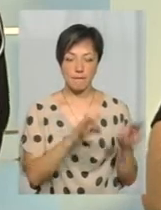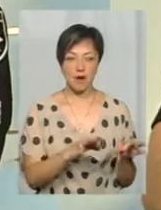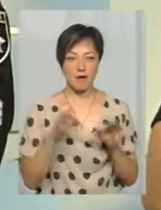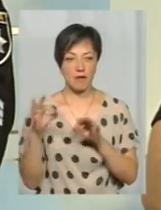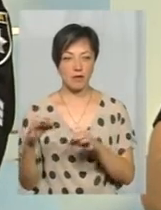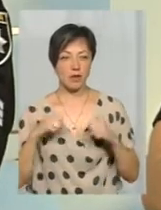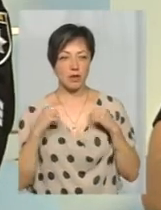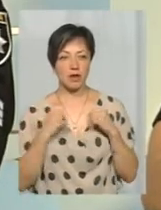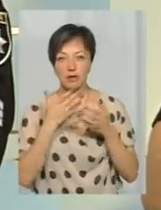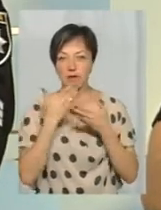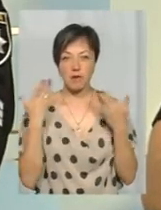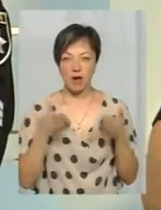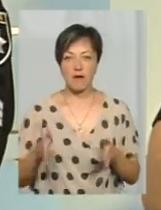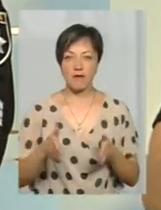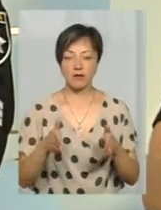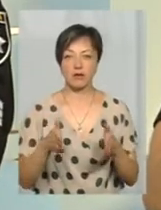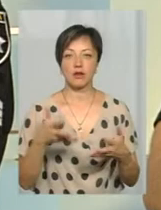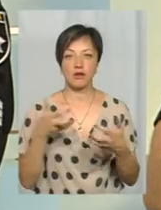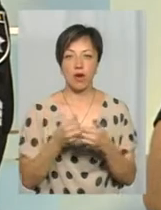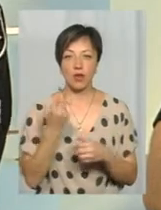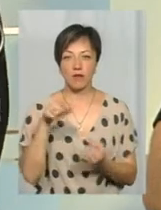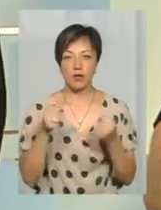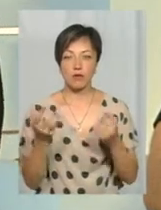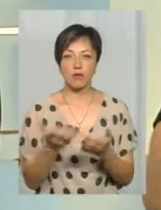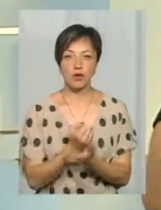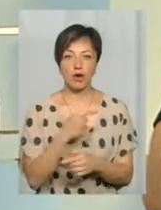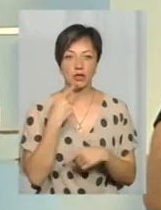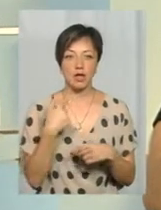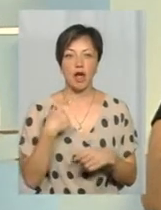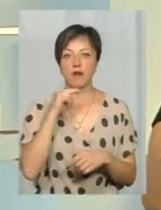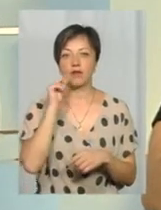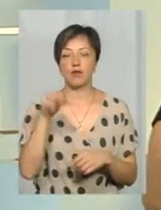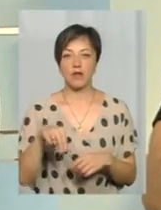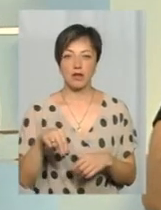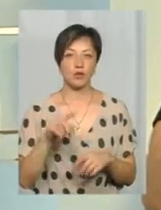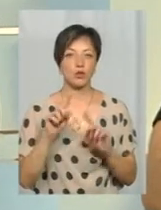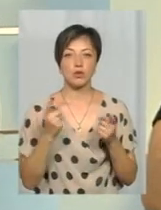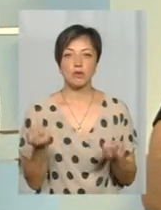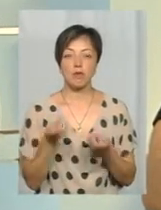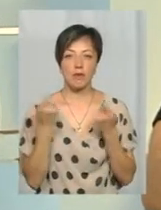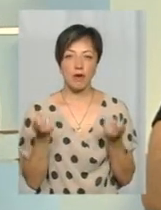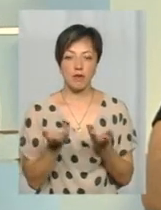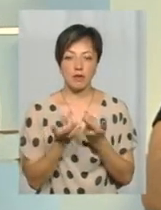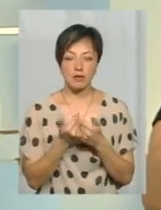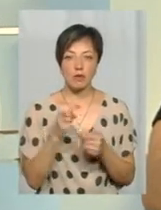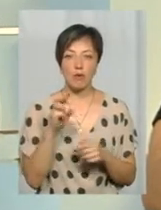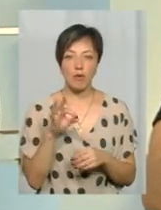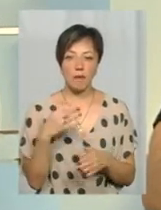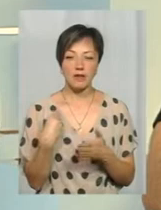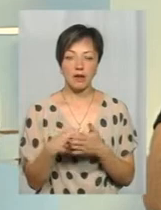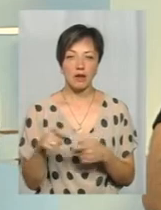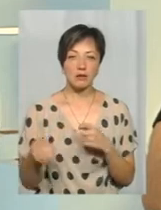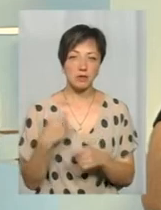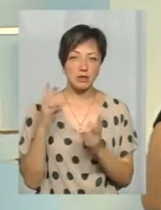немає таких транспортних пригод, де один із водій виходить і каже, що я винуватий. Це дуже їх мала кількість, оскільки завдані матеріальні